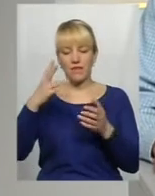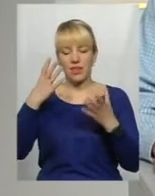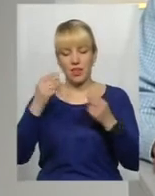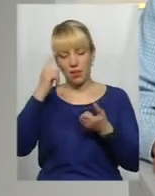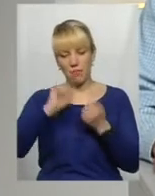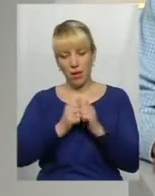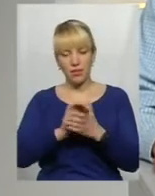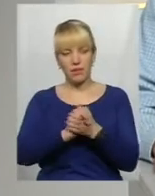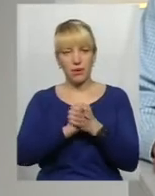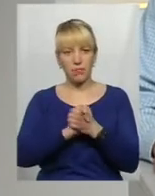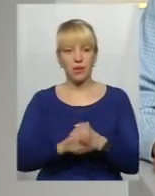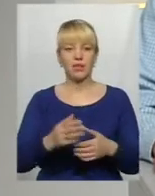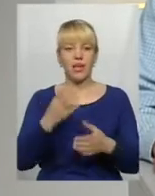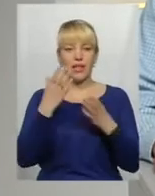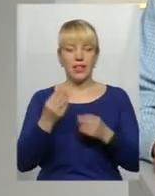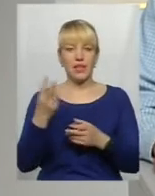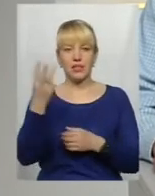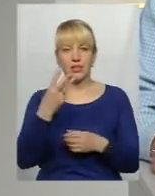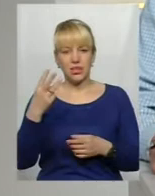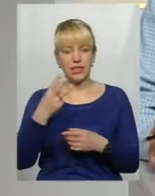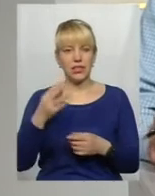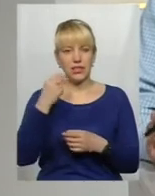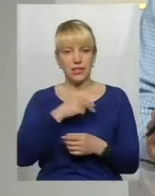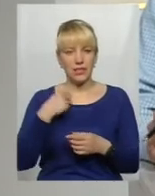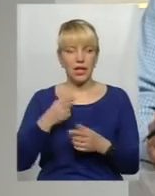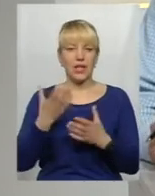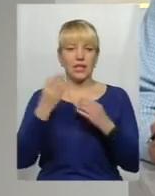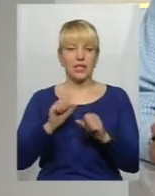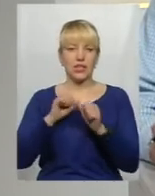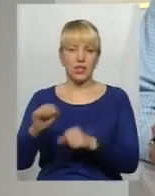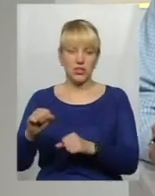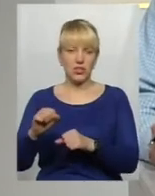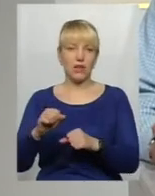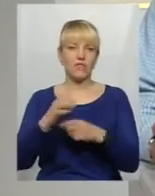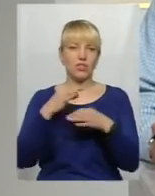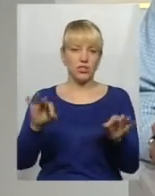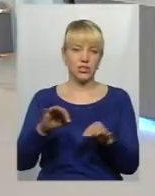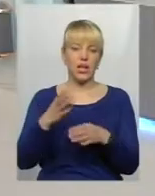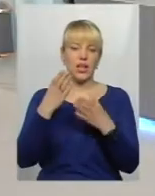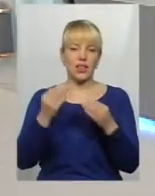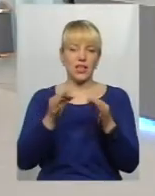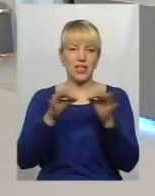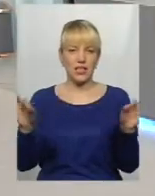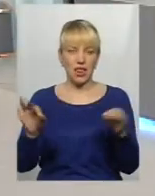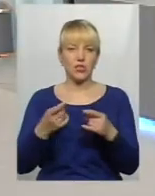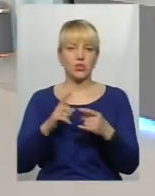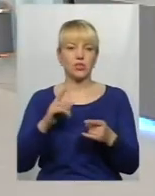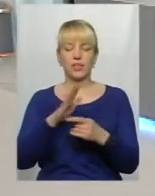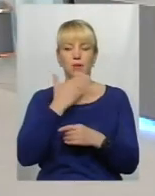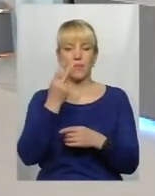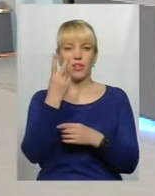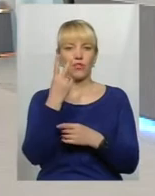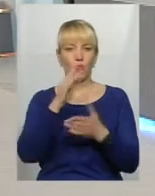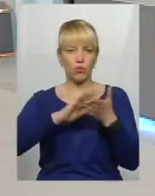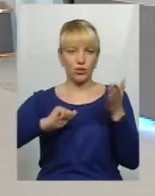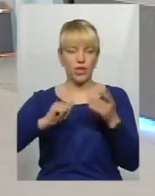День святої трійці, День Конституції, День незалежності, День захисника вітчизни. Немає двох, так, які на сьогоднішній день